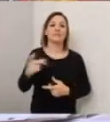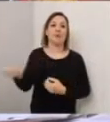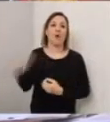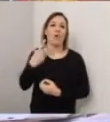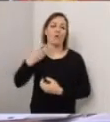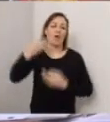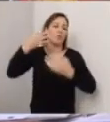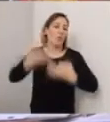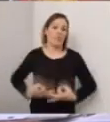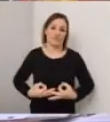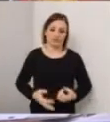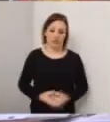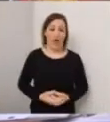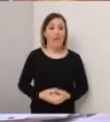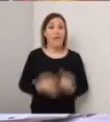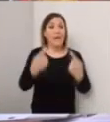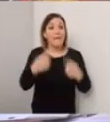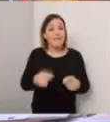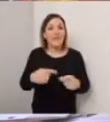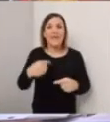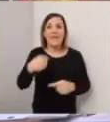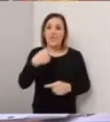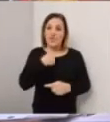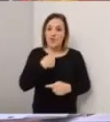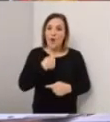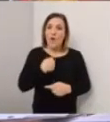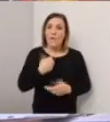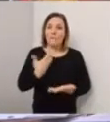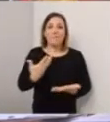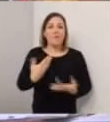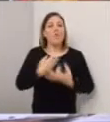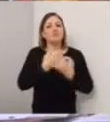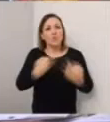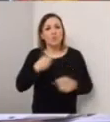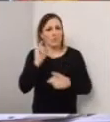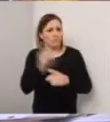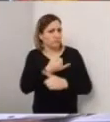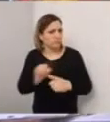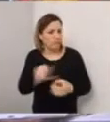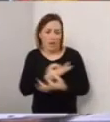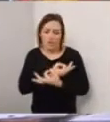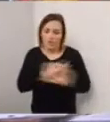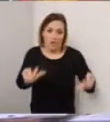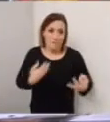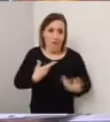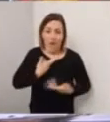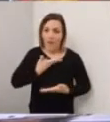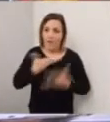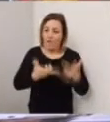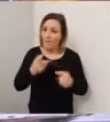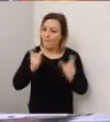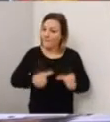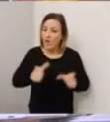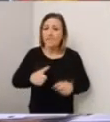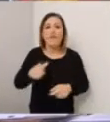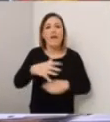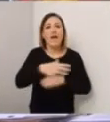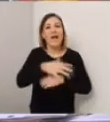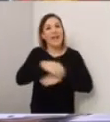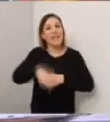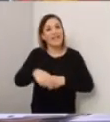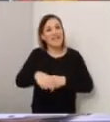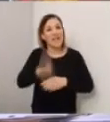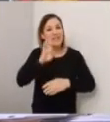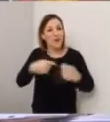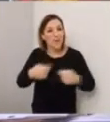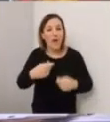provinciale. Quindi io di questo, praticamente è giusto precisarlo per il commerciante